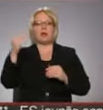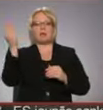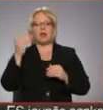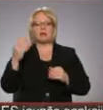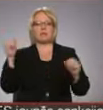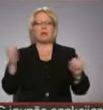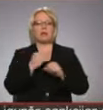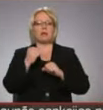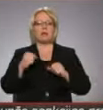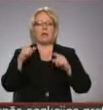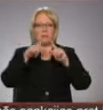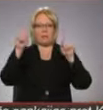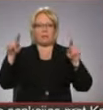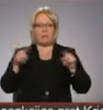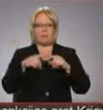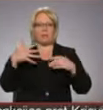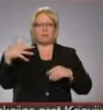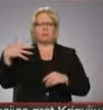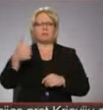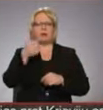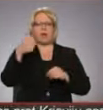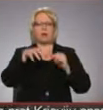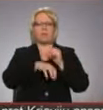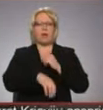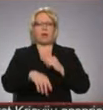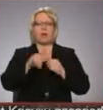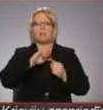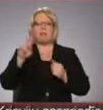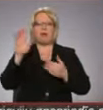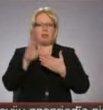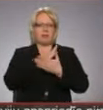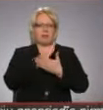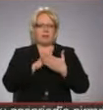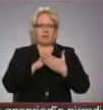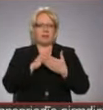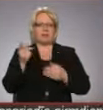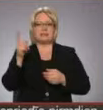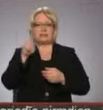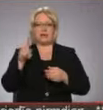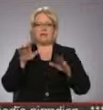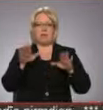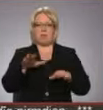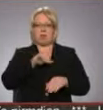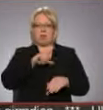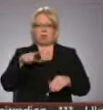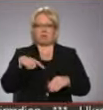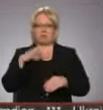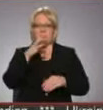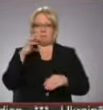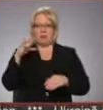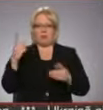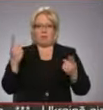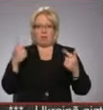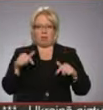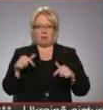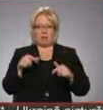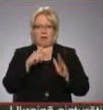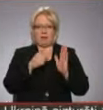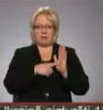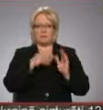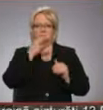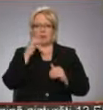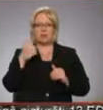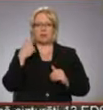no 50. gadu beigām viņš netika likvidēts. Tad skrīvēri palika Latvijas, arī padomu gadus? Es domāju, ka